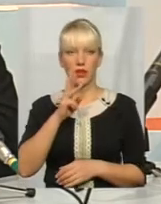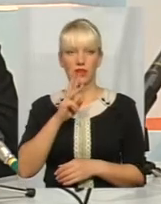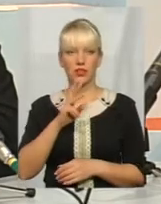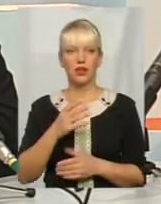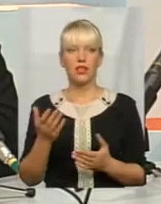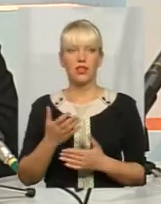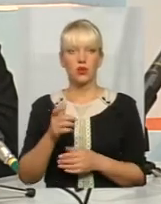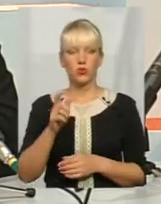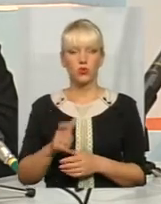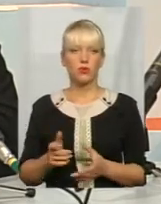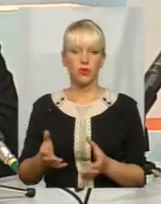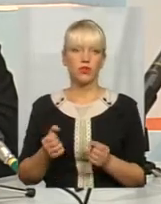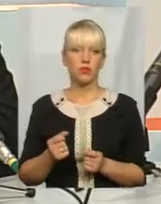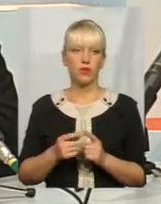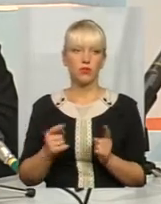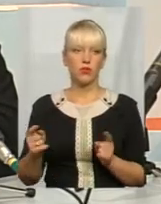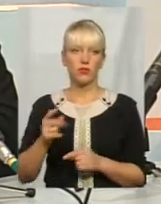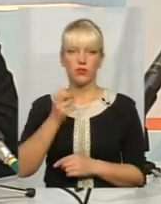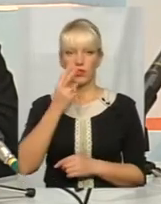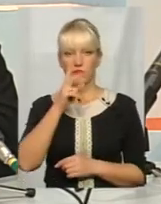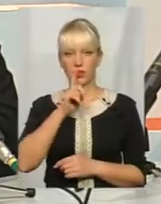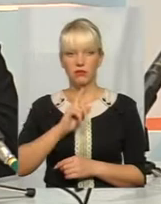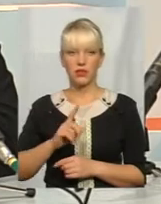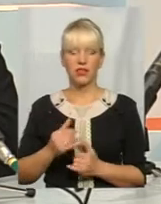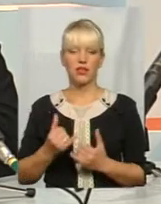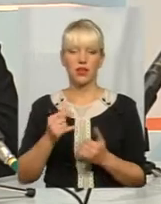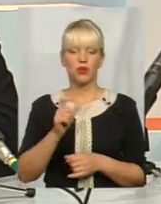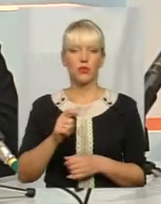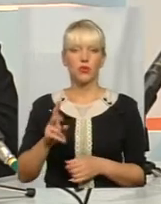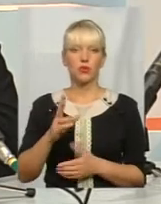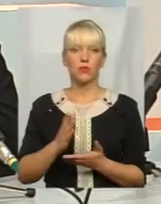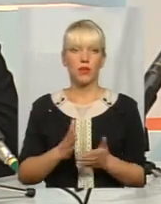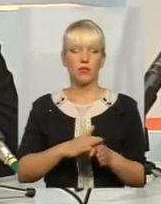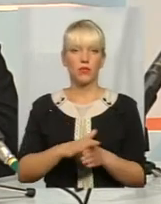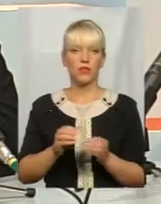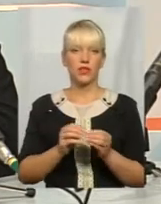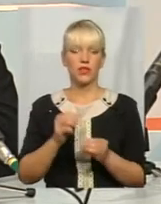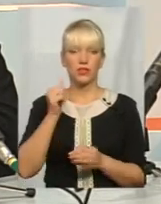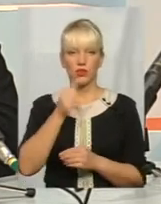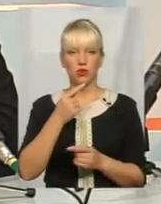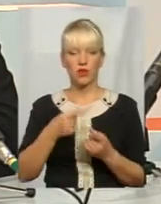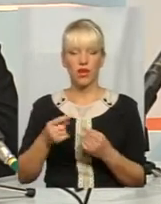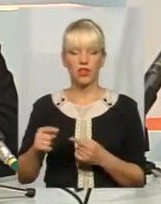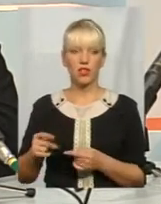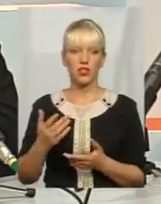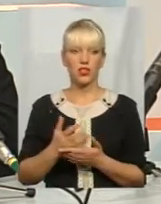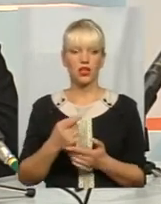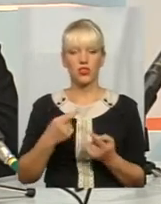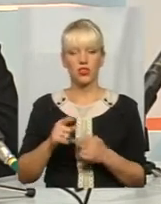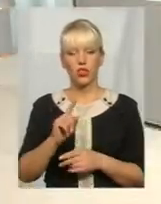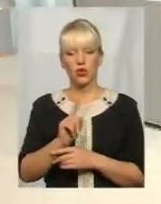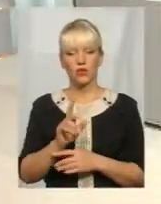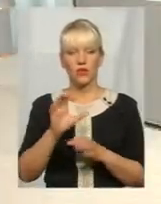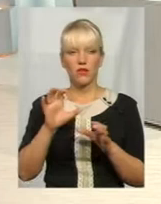яку особа отримала протягом 12 місяців. Це для громадян, мають понад 10 років. Для всіх інших, якісь певні норми визначені